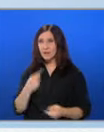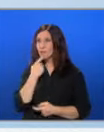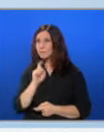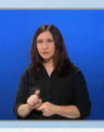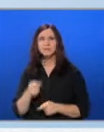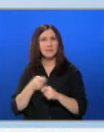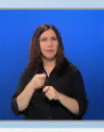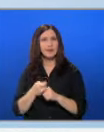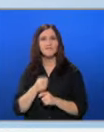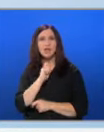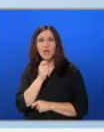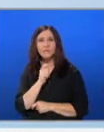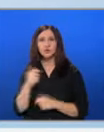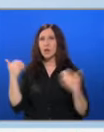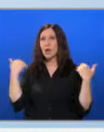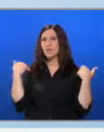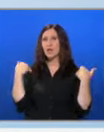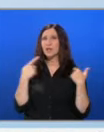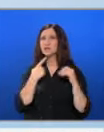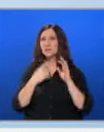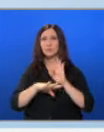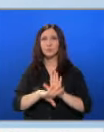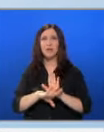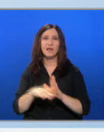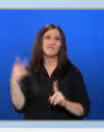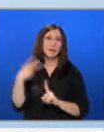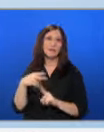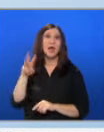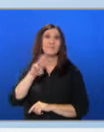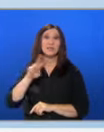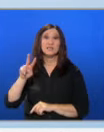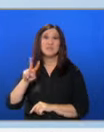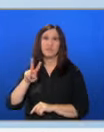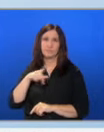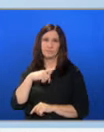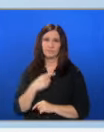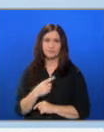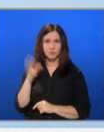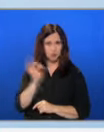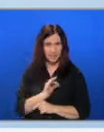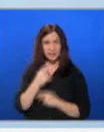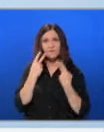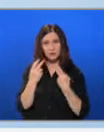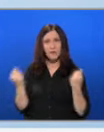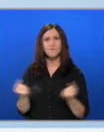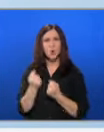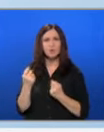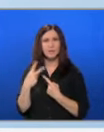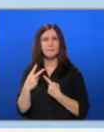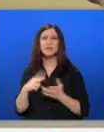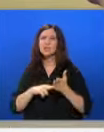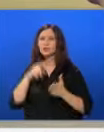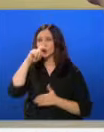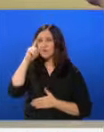анкетираните са направили интервютата на кандидатите за депутати в медиите, 32 на 100. Виждаме, че функцията на медиите е изключително